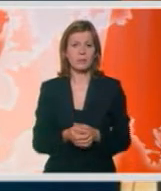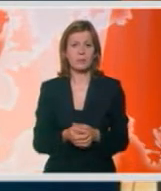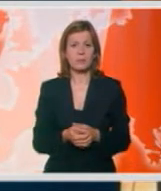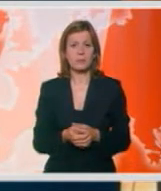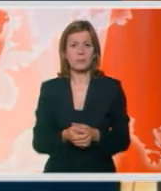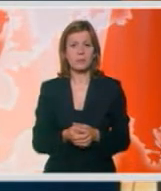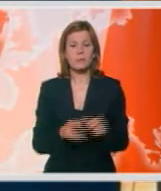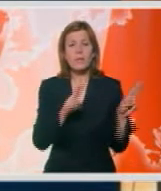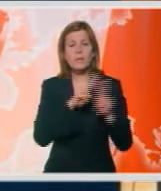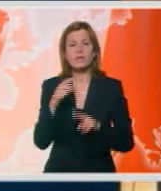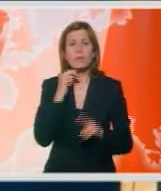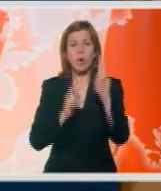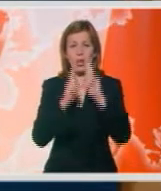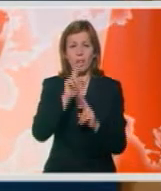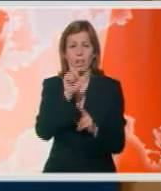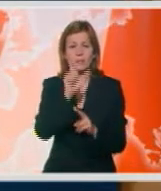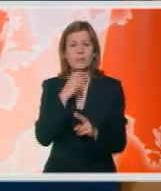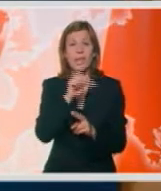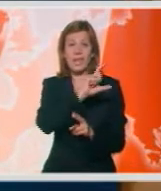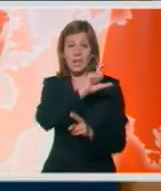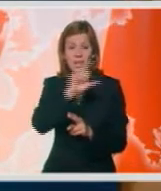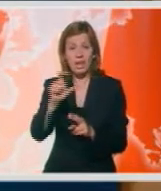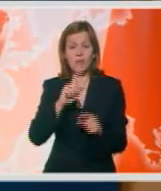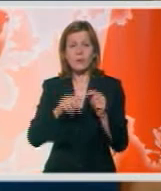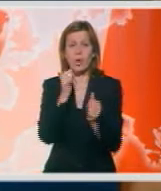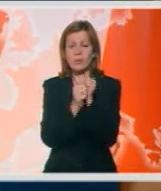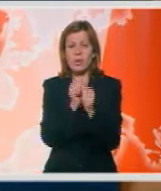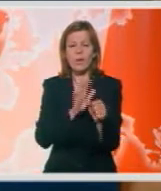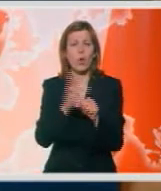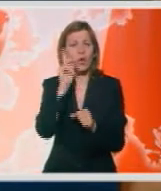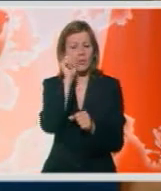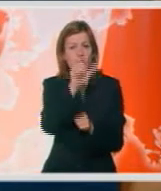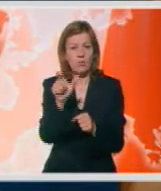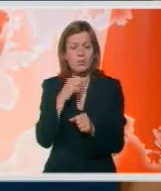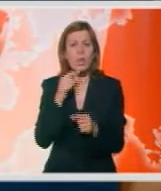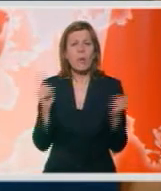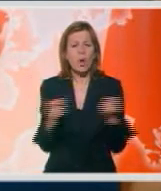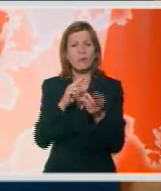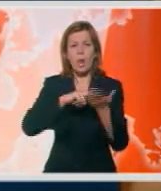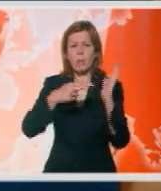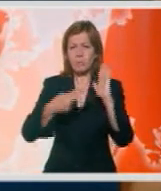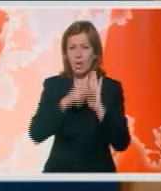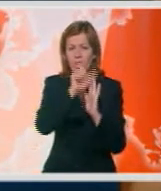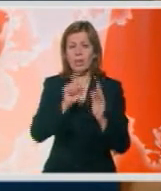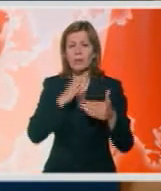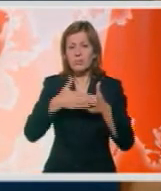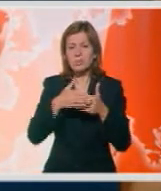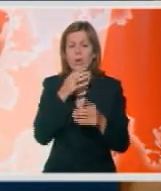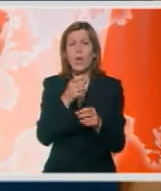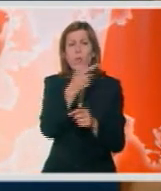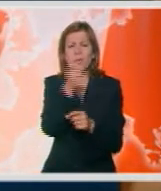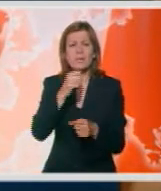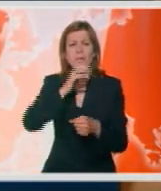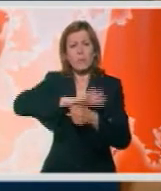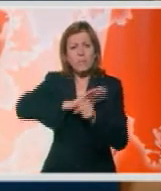Sud proglašava Kaing Gvek Eava krivim za počinjene zločine protiv čovečnosti, prodanjanje na političkoj osnovi, ubijstva, držanje u pritvoru,